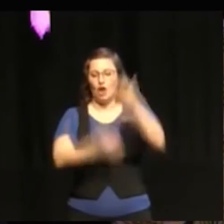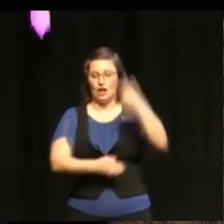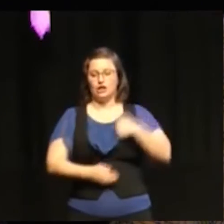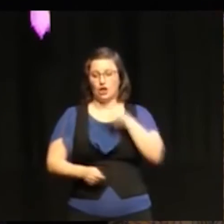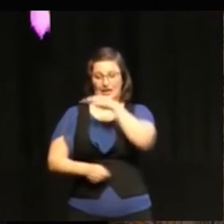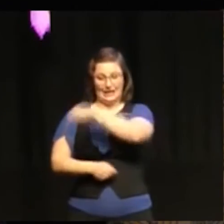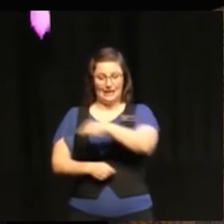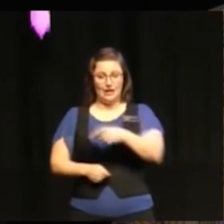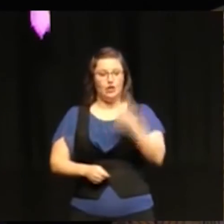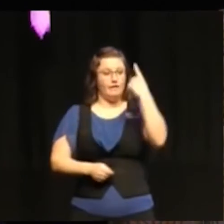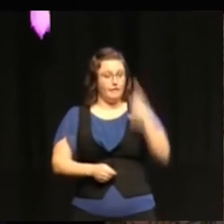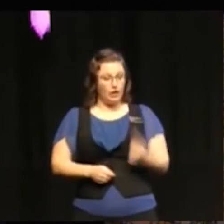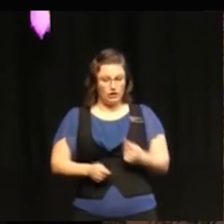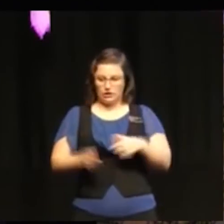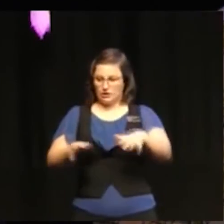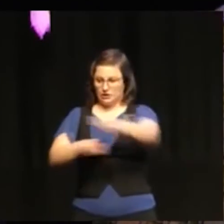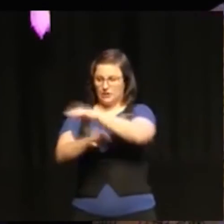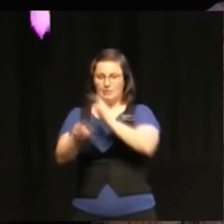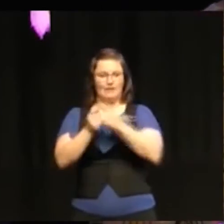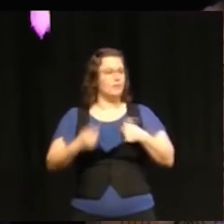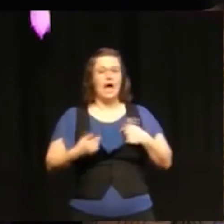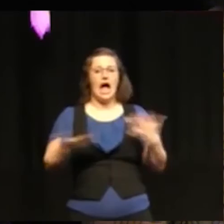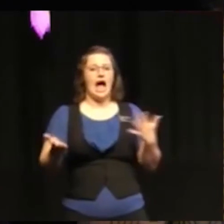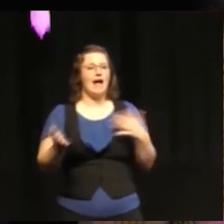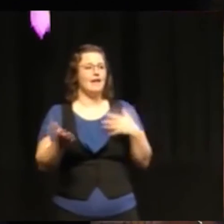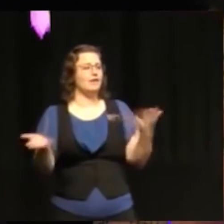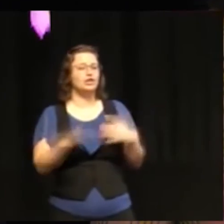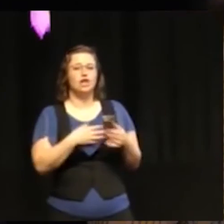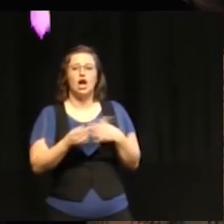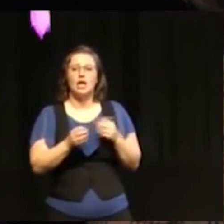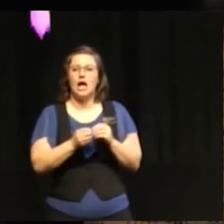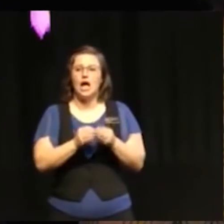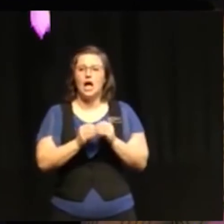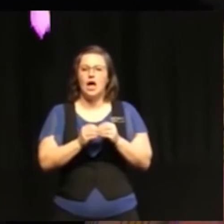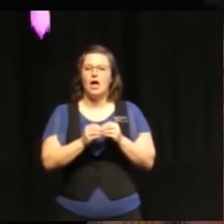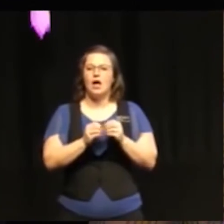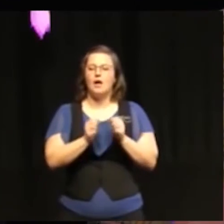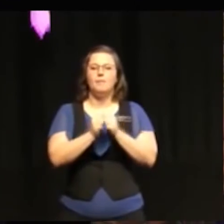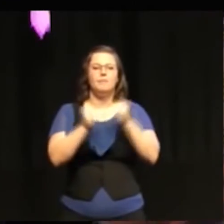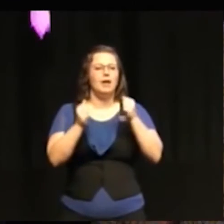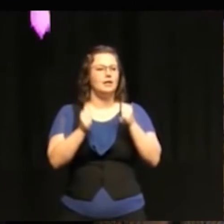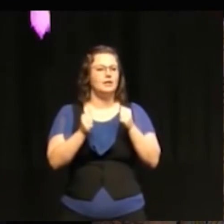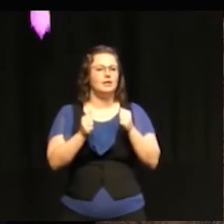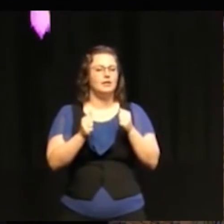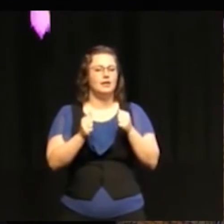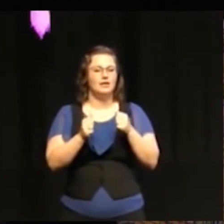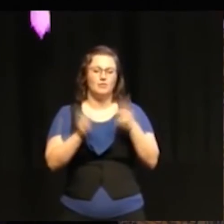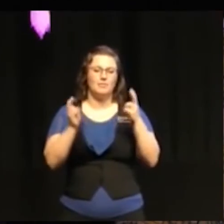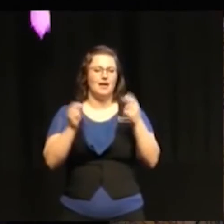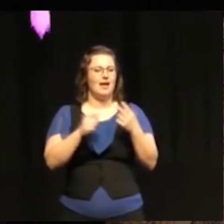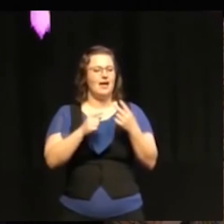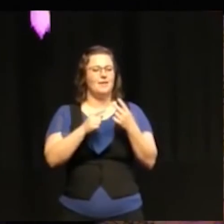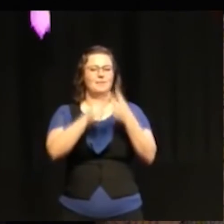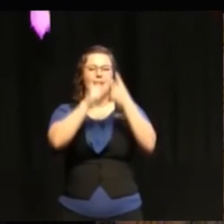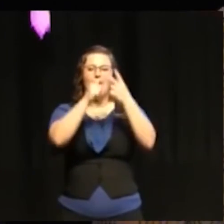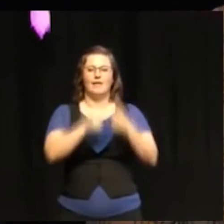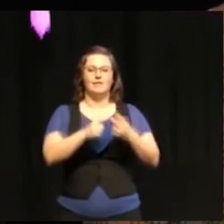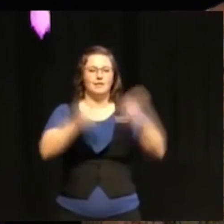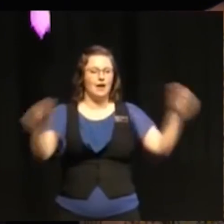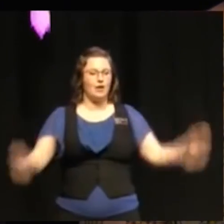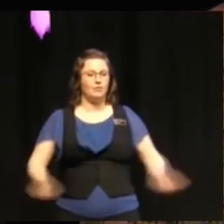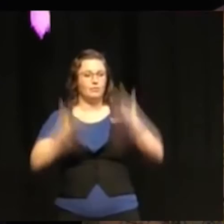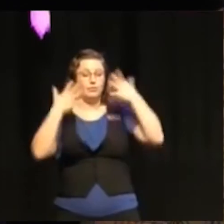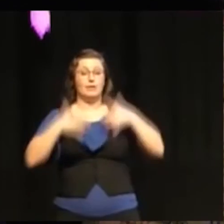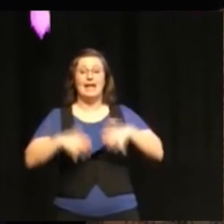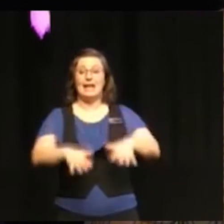first like a mood of what are we going to do but then I think in the second kind of wave of reactions